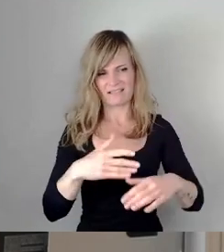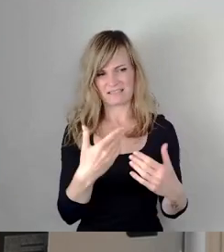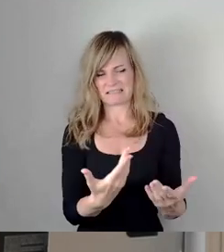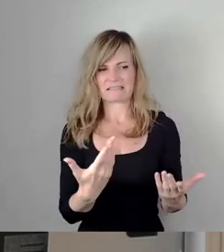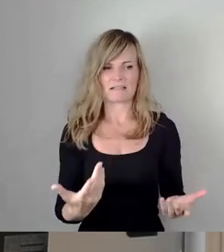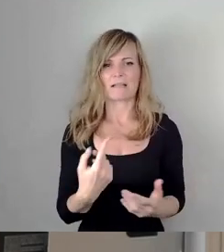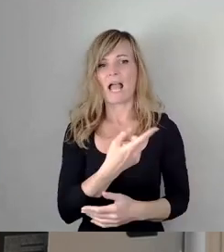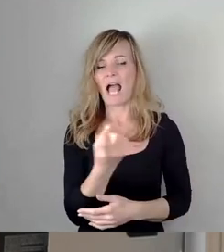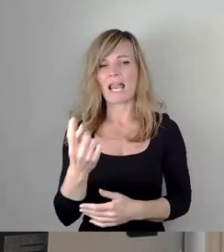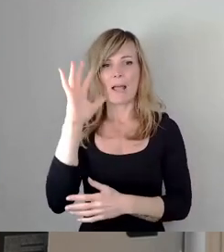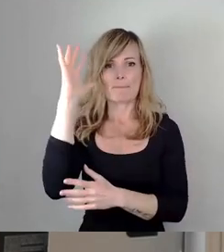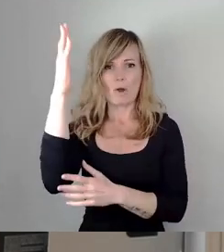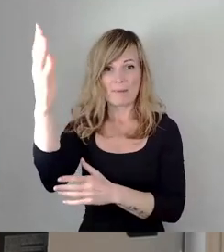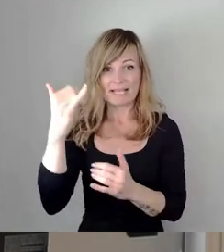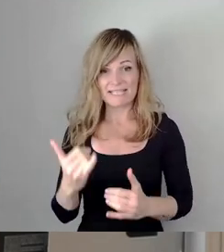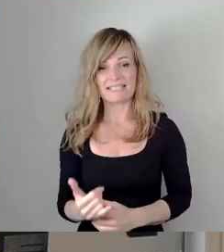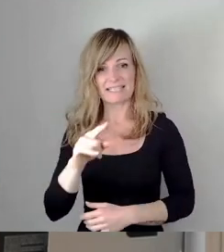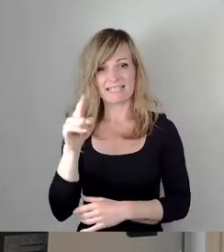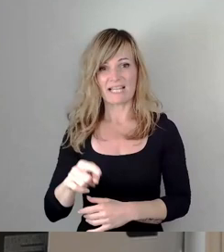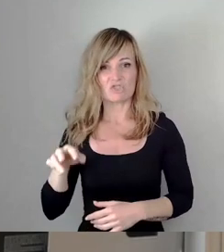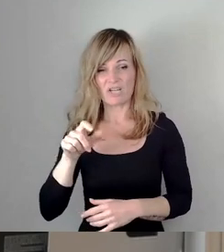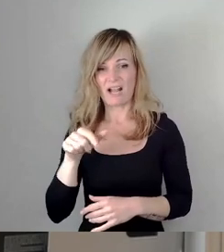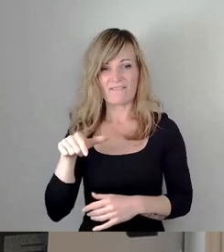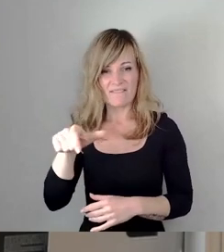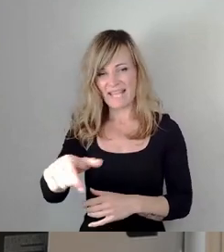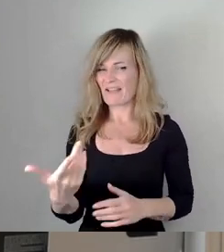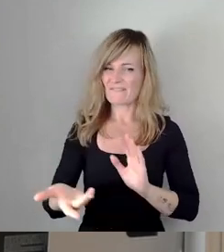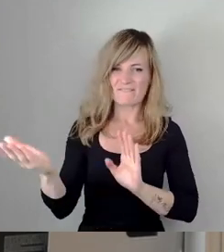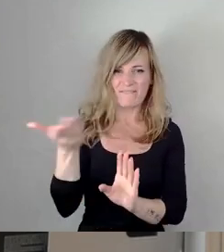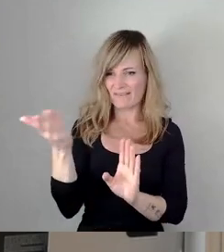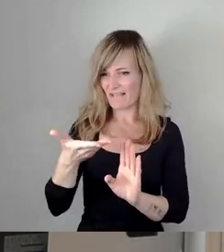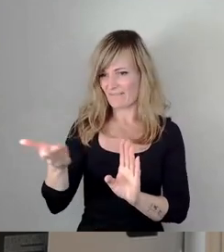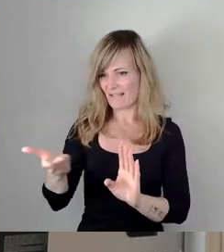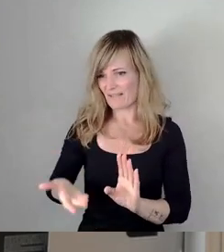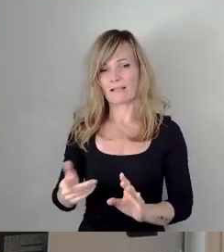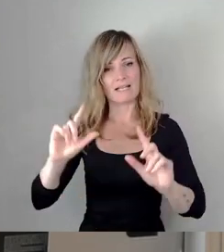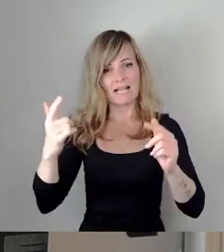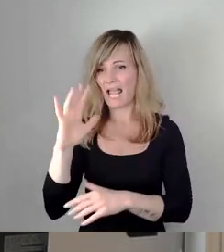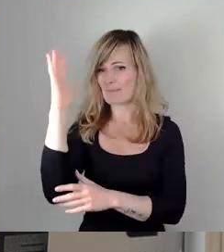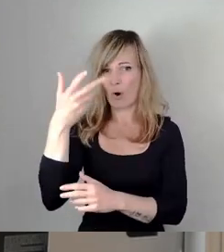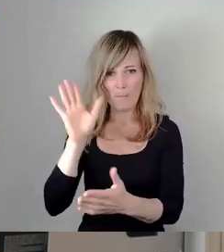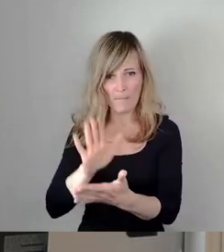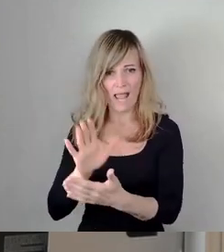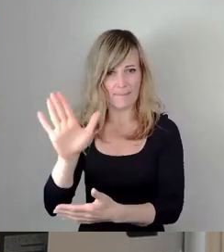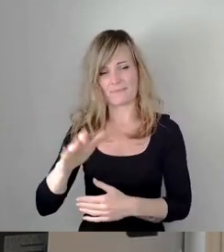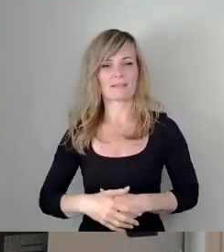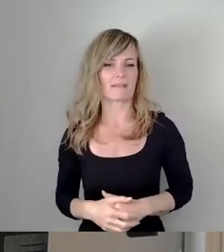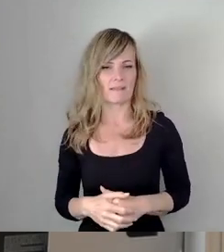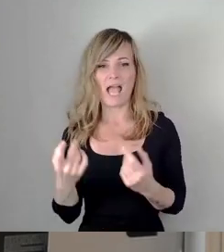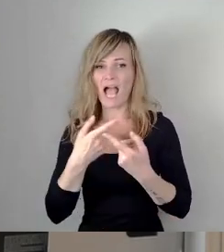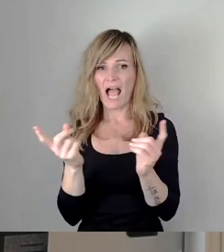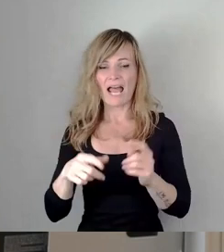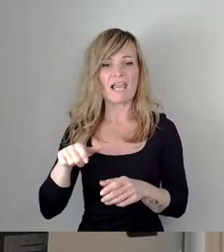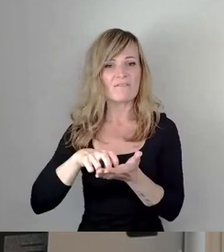die jetzt am zellischen Weg stehen, werden weg sein. Keine Einziger dieser Bäume in dem ganzen Abschnitt wird stehen bleiben. Alle Fußwege werden